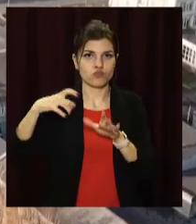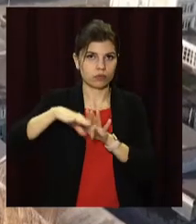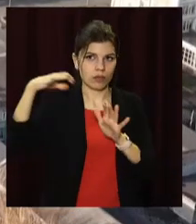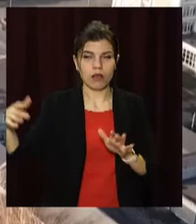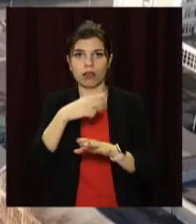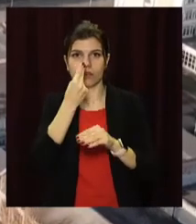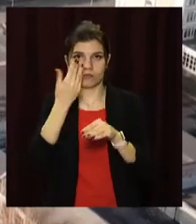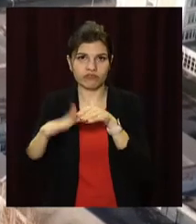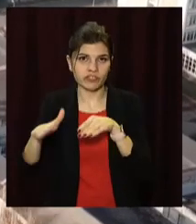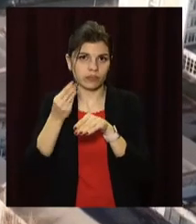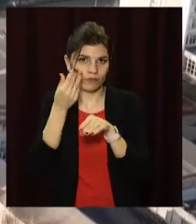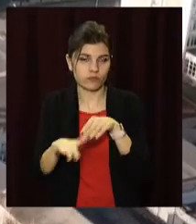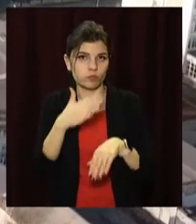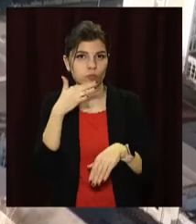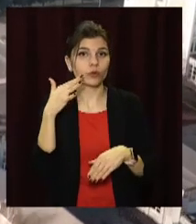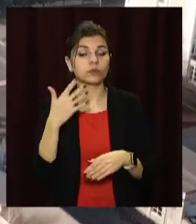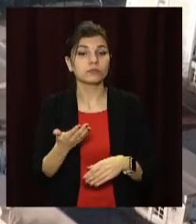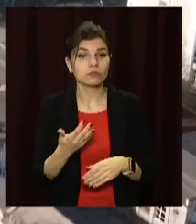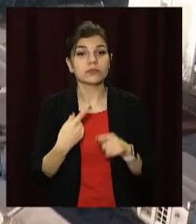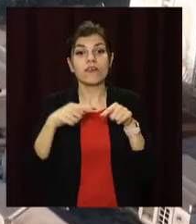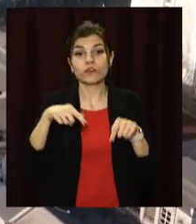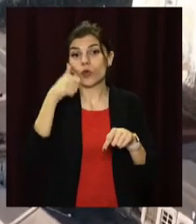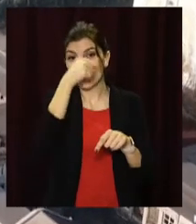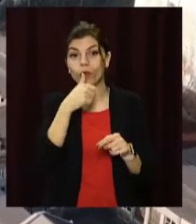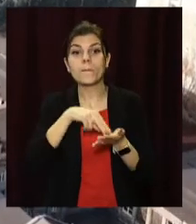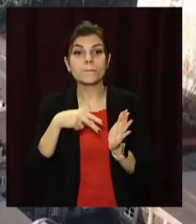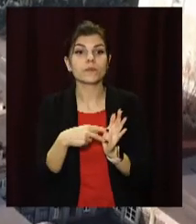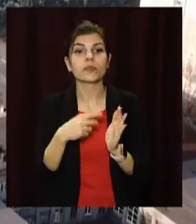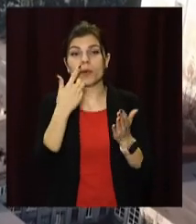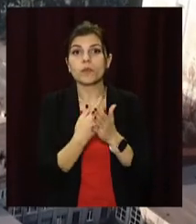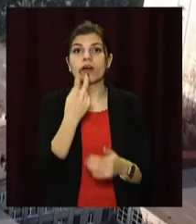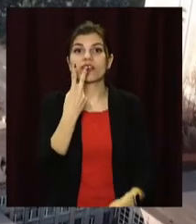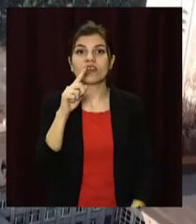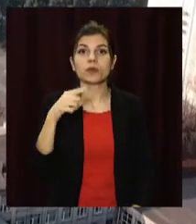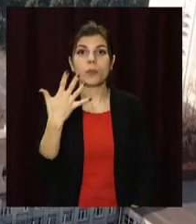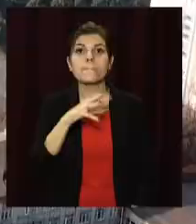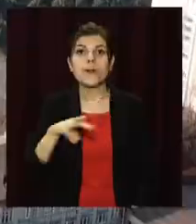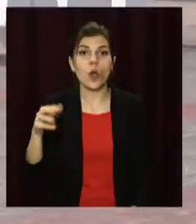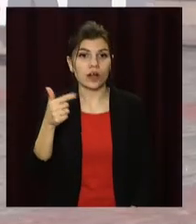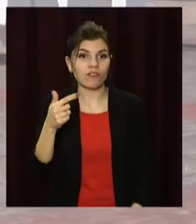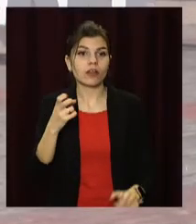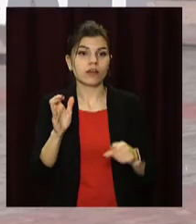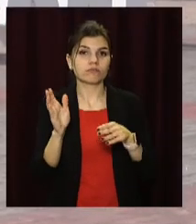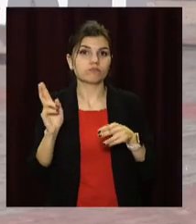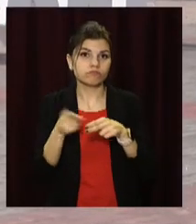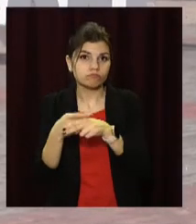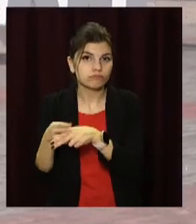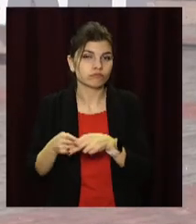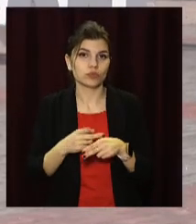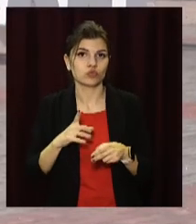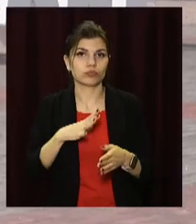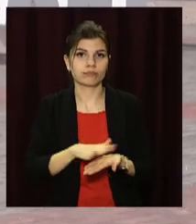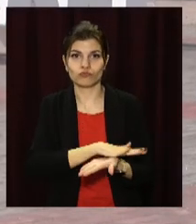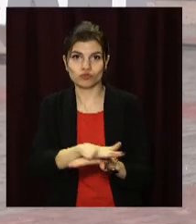На наведення порядку на вулицях Кам'янського цьогоріч передбачено понад 2,5 мільйони гривень. Мальвіна Карапиш, Сергій